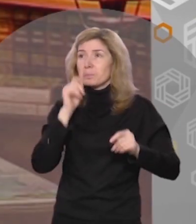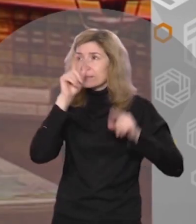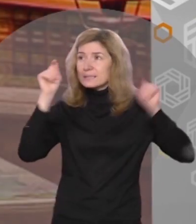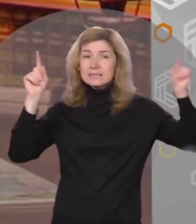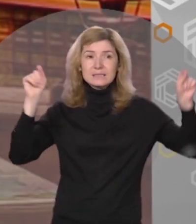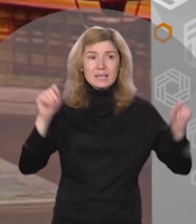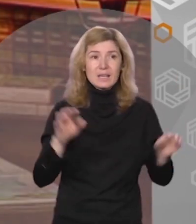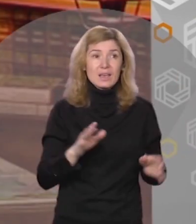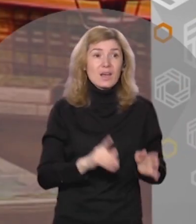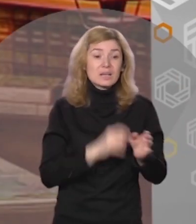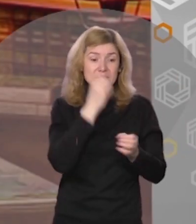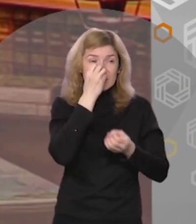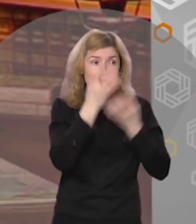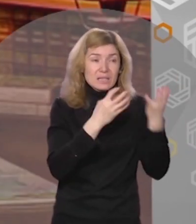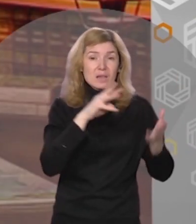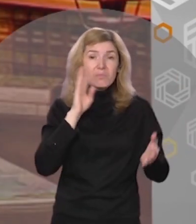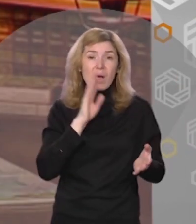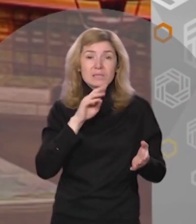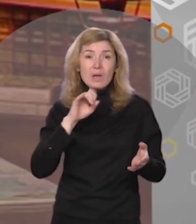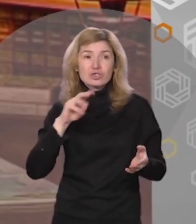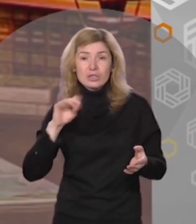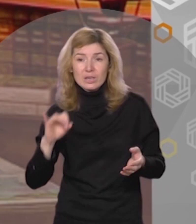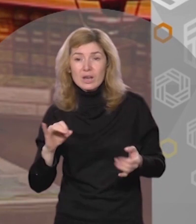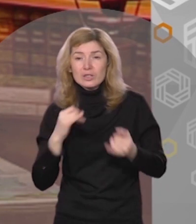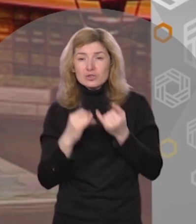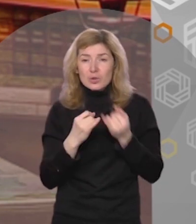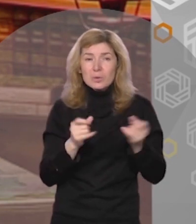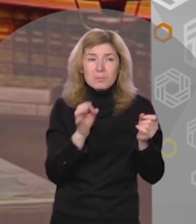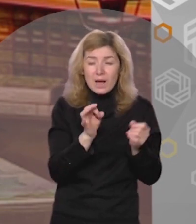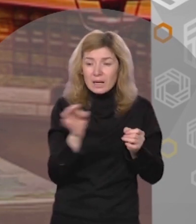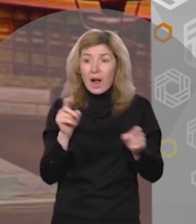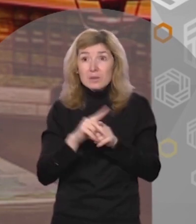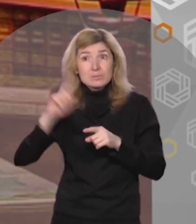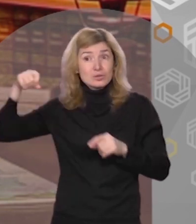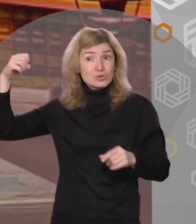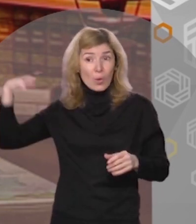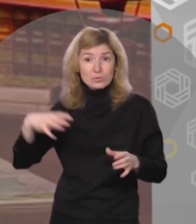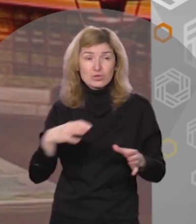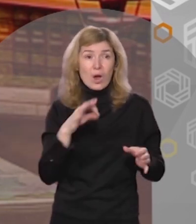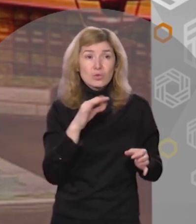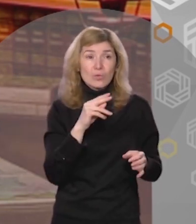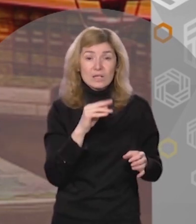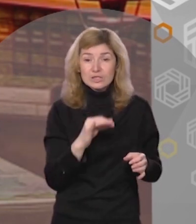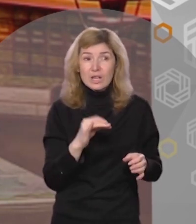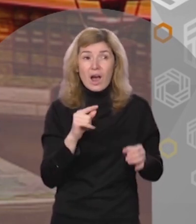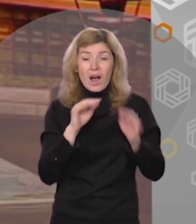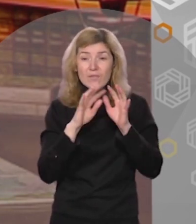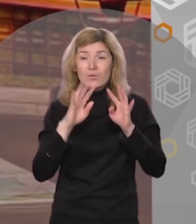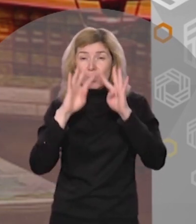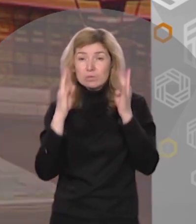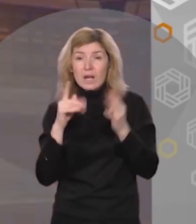птицы, распускались цветы мать и мачехи, желтели, сияли, как маленькие солнышки, одуванчики, а в кустах